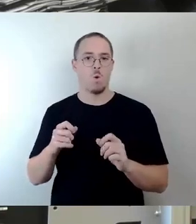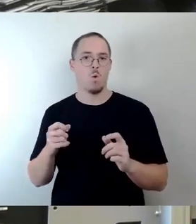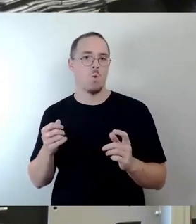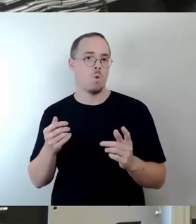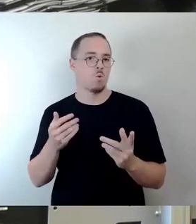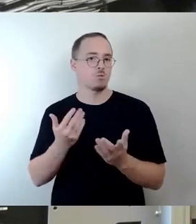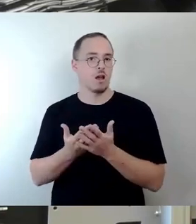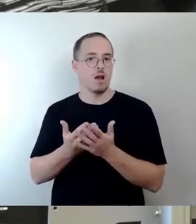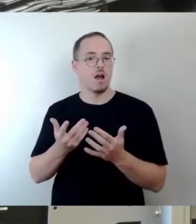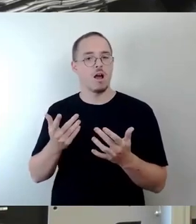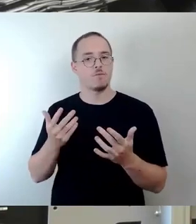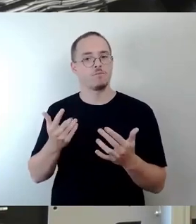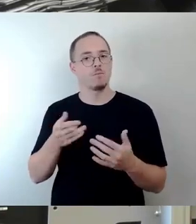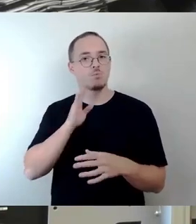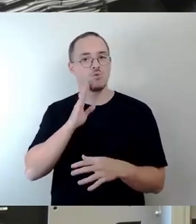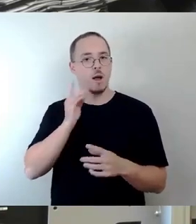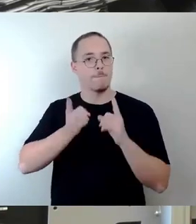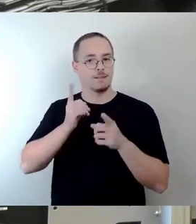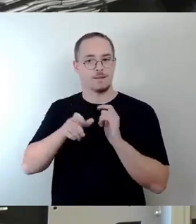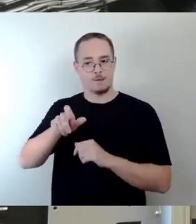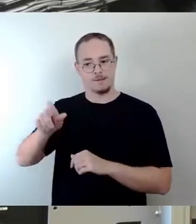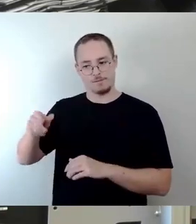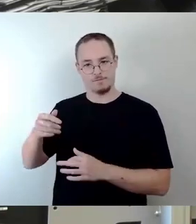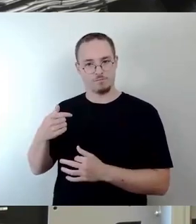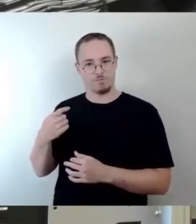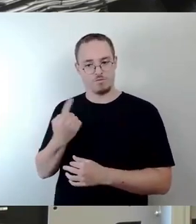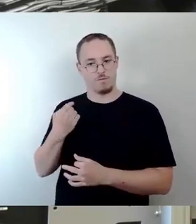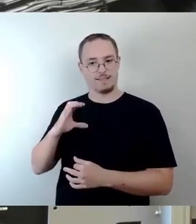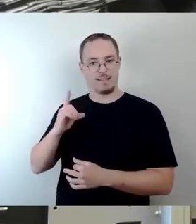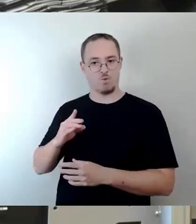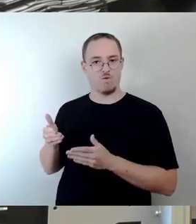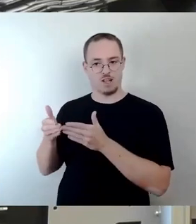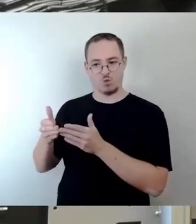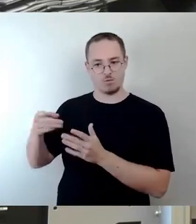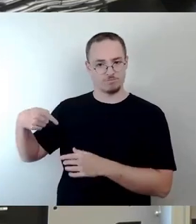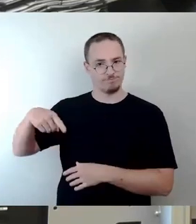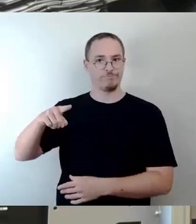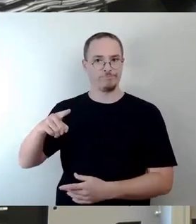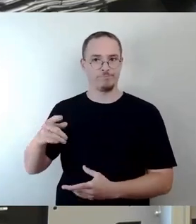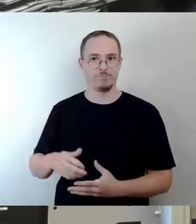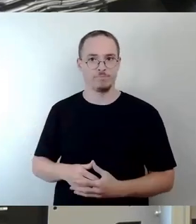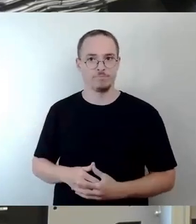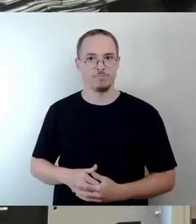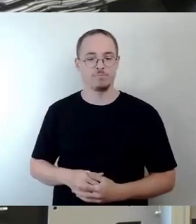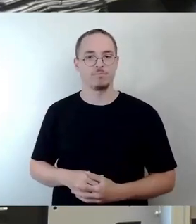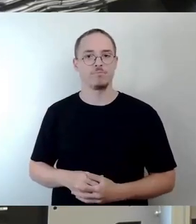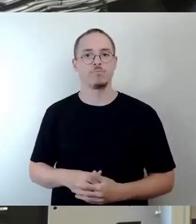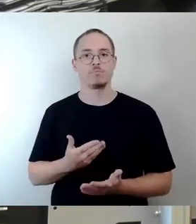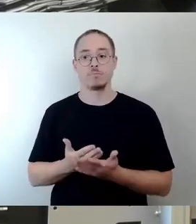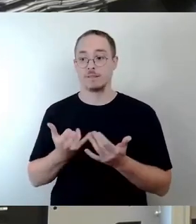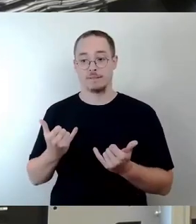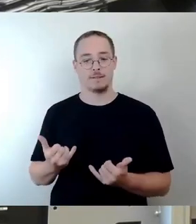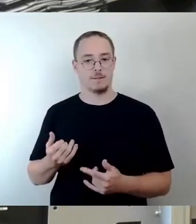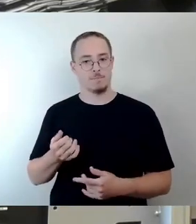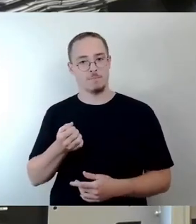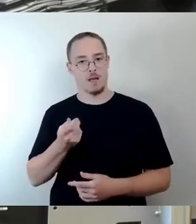sieben, fast acht Jahren ist es ja im Bereich von Bürgermeistern mit dem Grünen-Parteibuch. Und